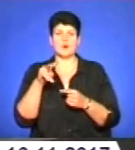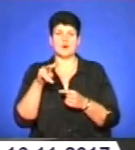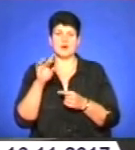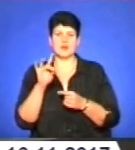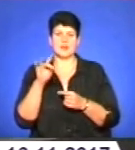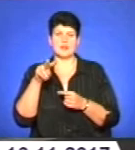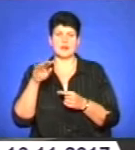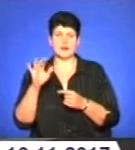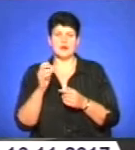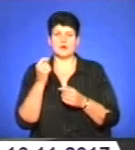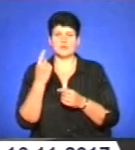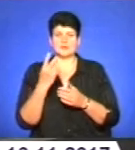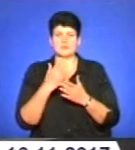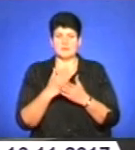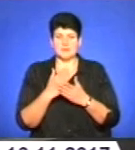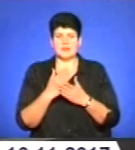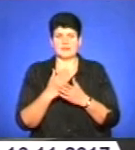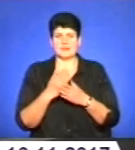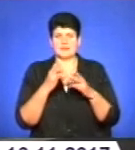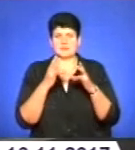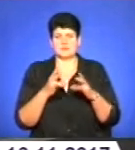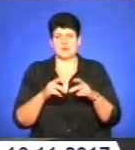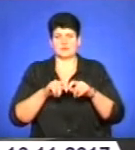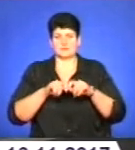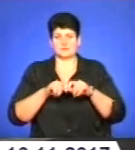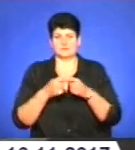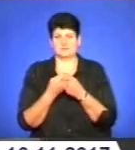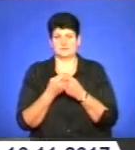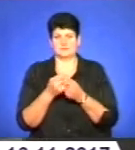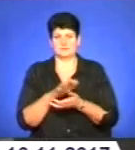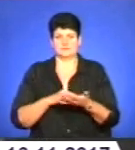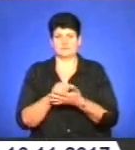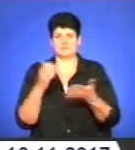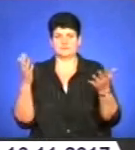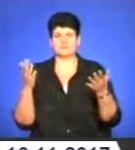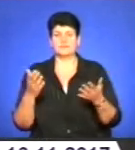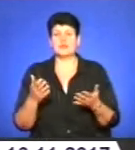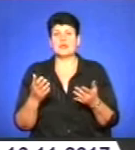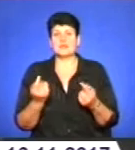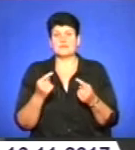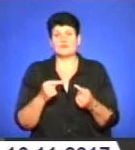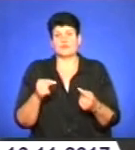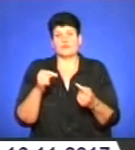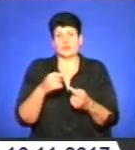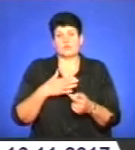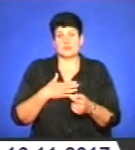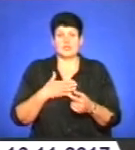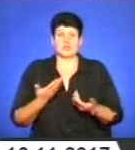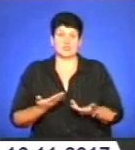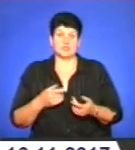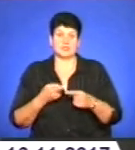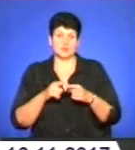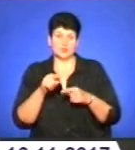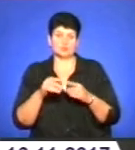безпосередньо небезпеку зруйнуватися. Відповідно, мене, як жителя цього будинку,